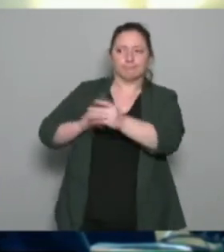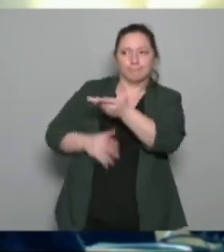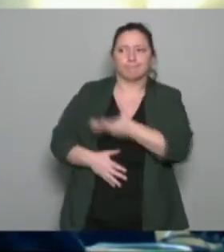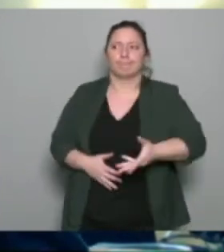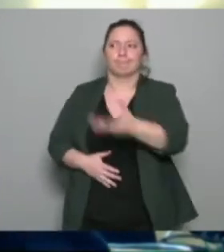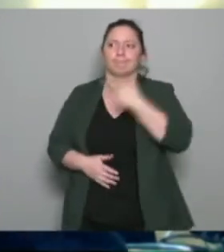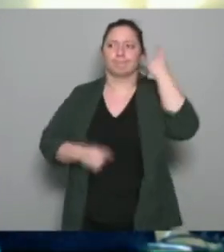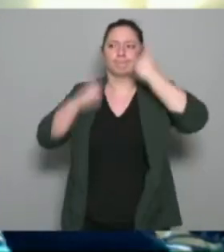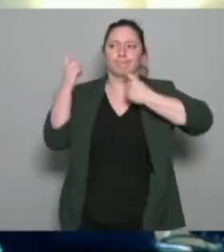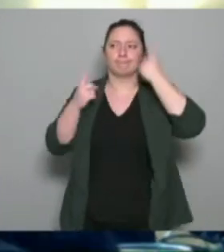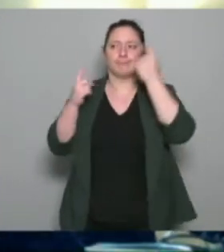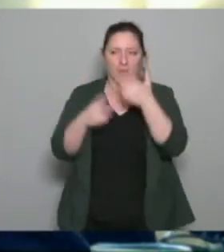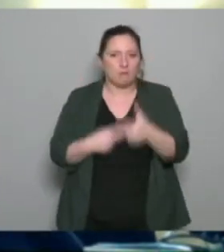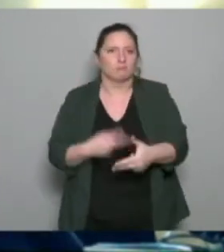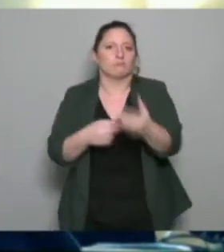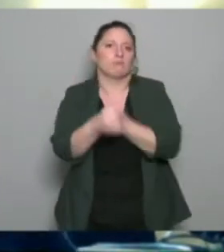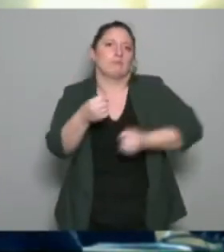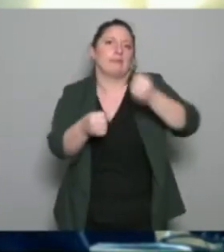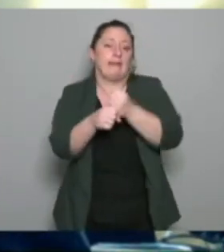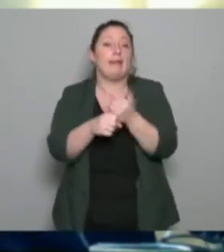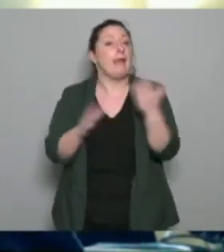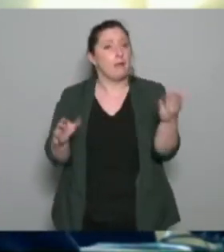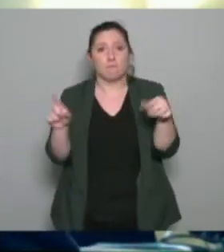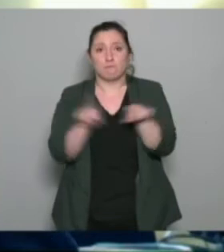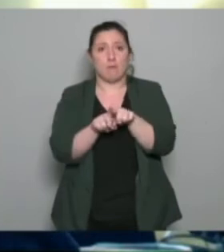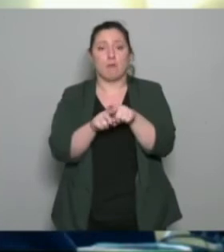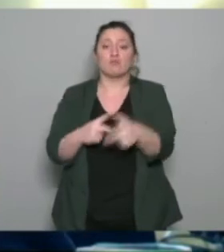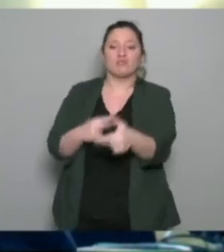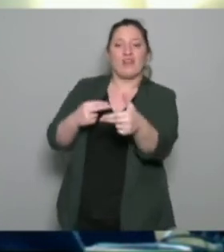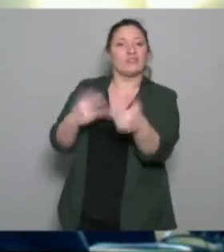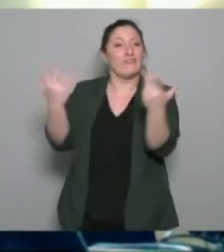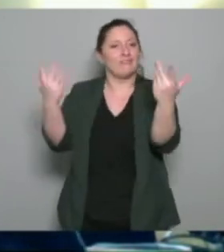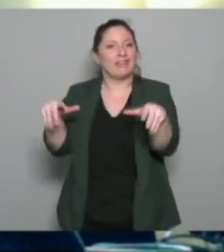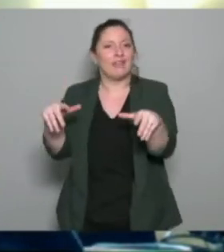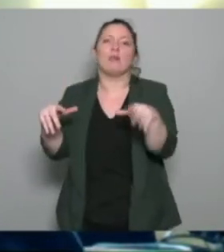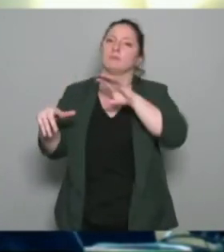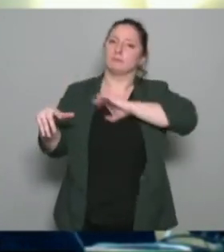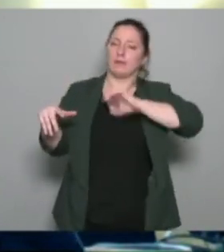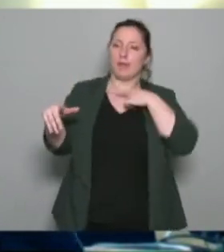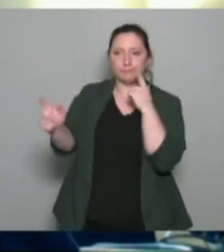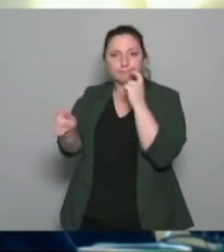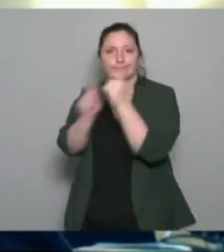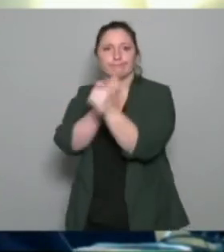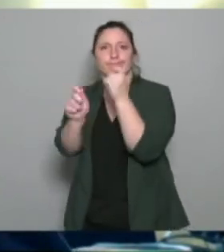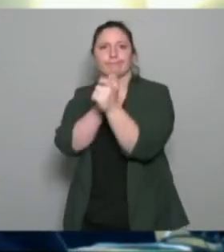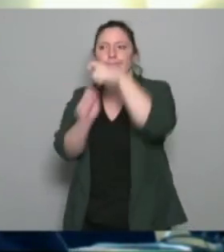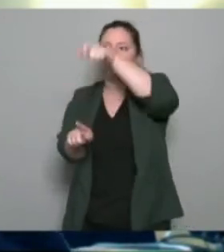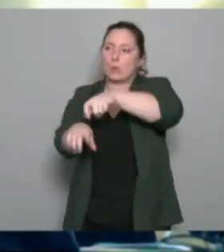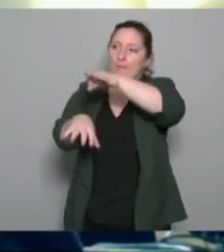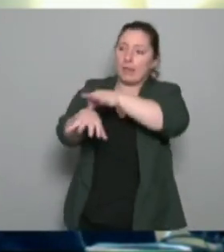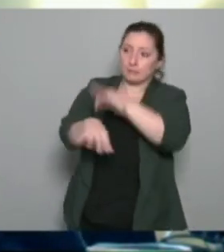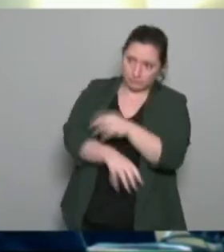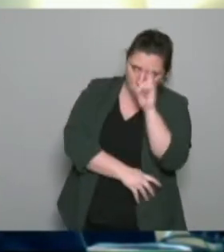eh bien on essaye de restituer au patient voilà d'avoir une discussion avec le patient pour savoir effectivement comment il a